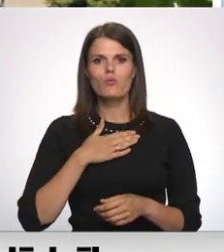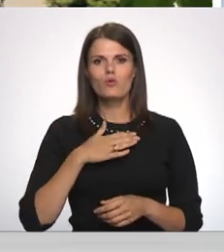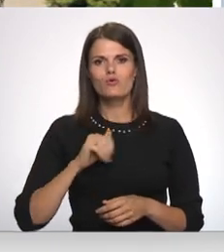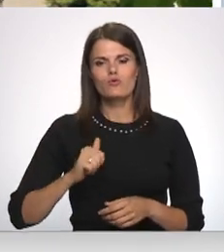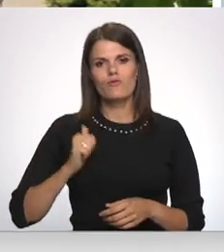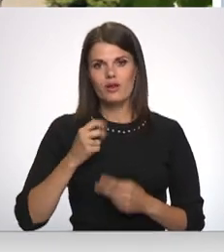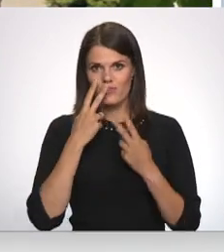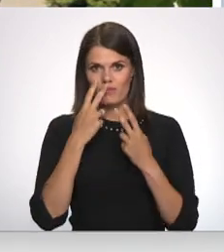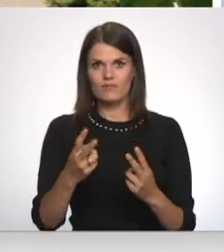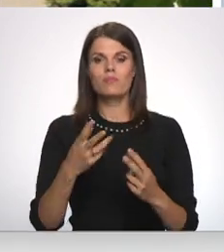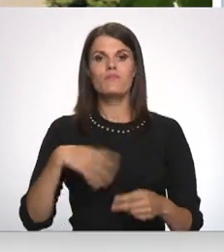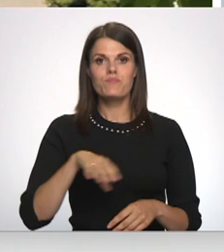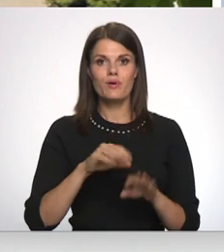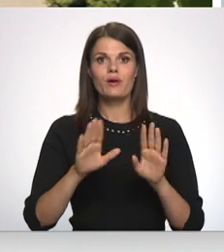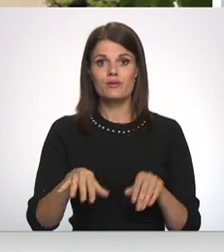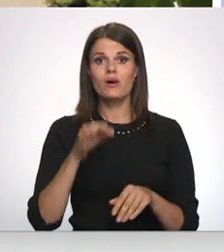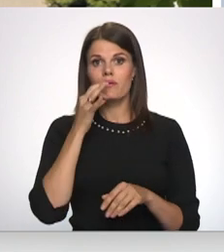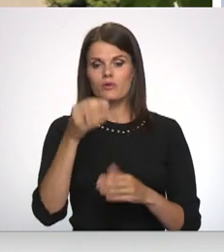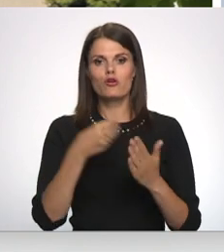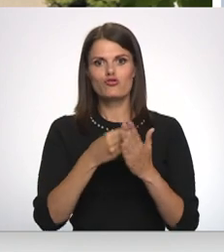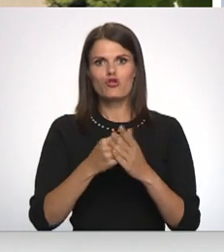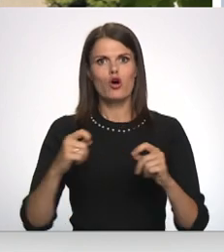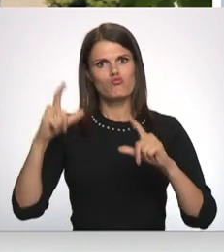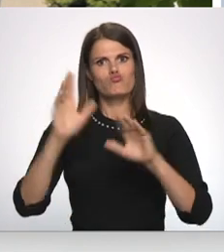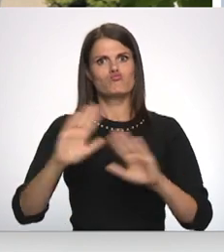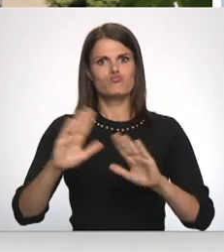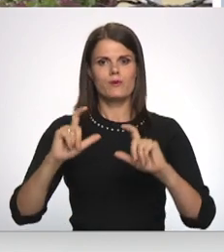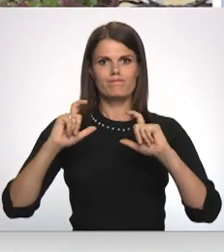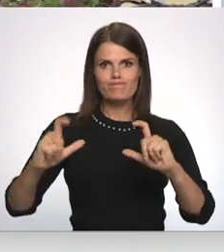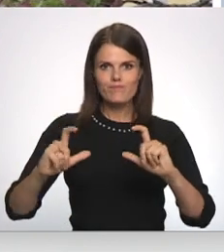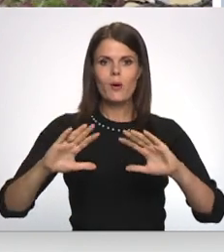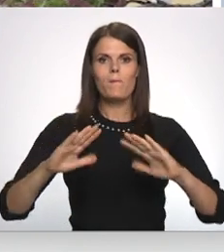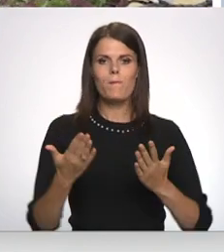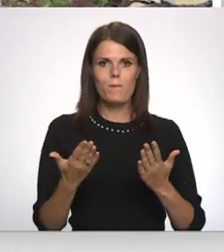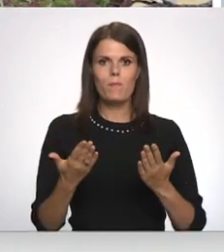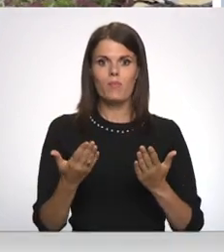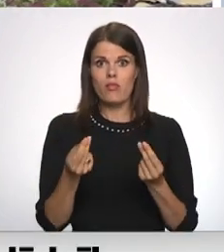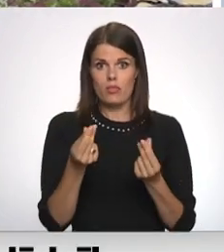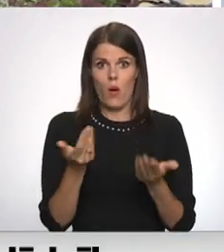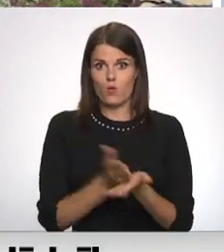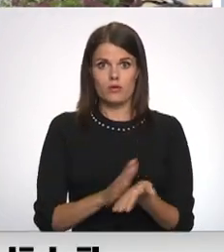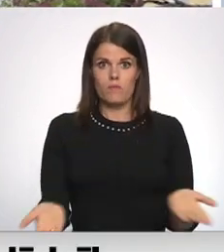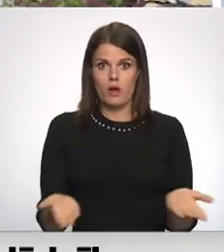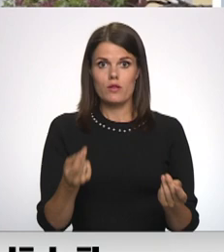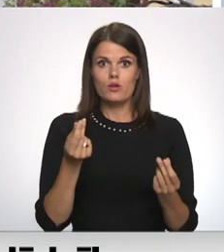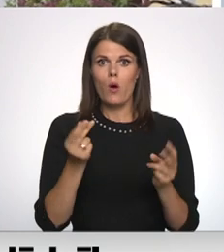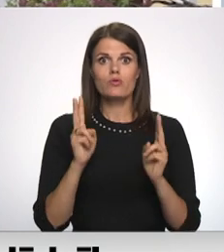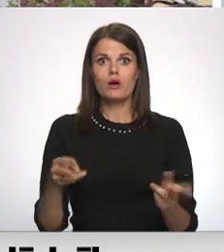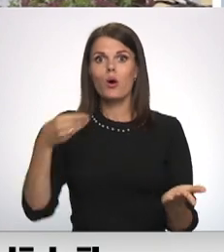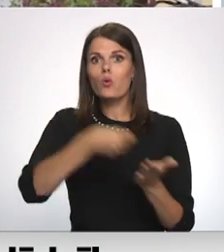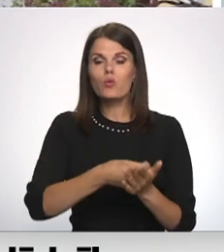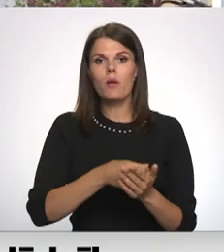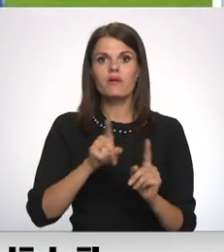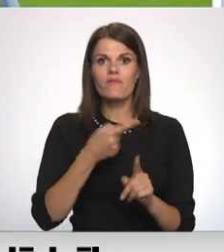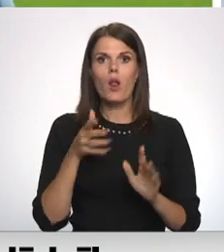būtības ir tā. Mēs viņām varam teikt tarifu un necelsimtās, mūsu kapitāls sabiedrības, bet viņiem vienkārši nauda beigsies, viņiem nebūs nauda, kur nopērkt